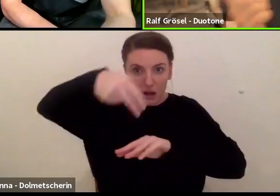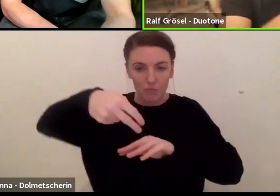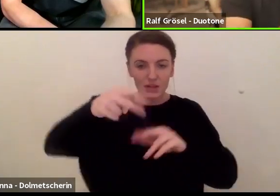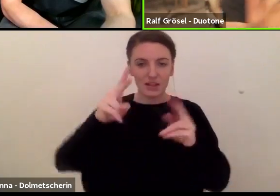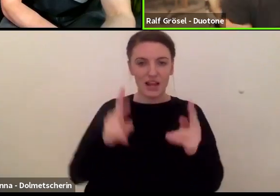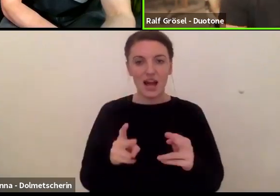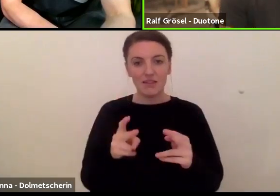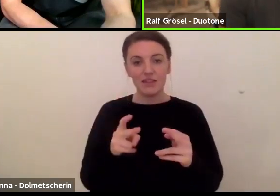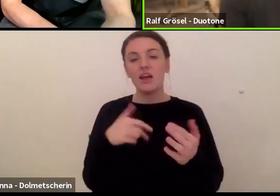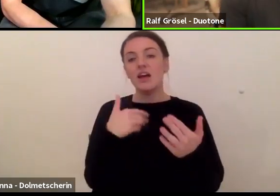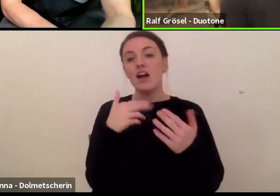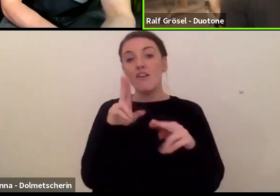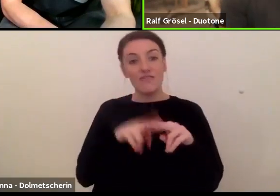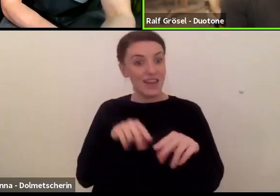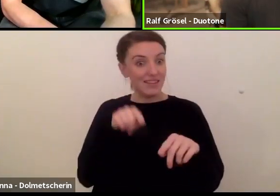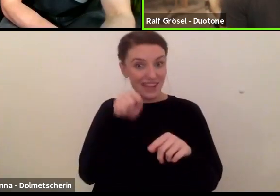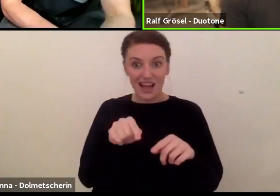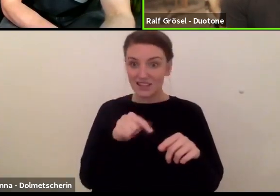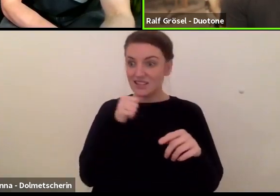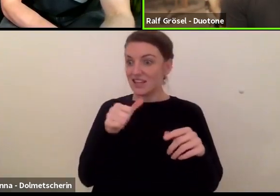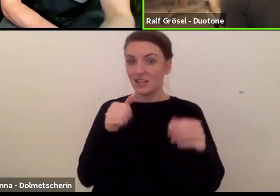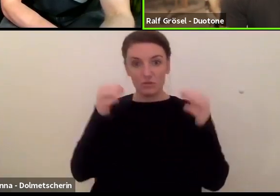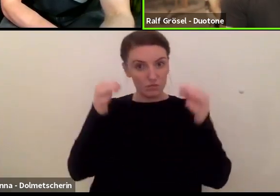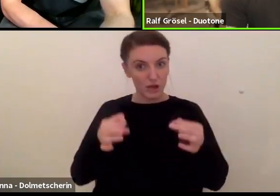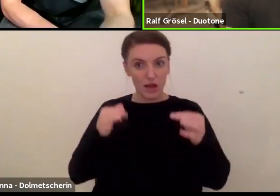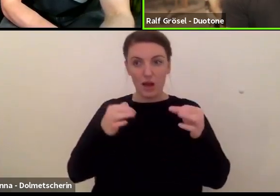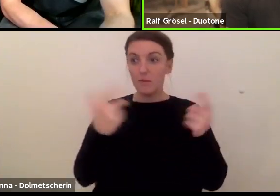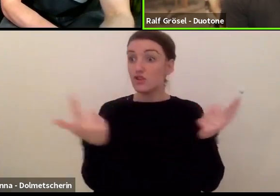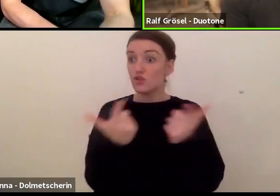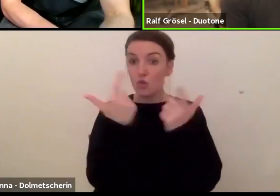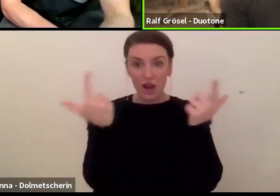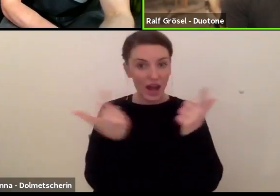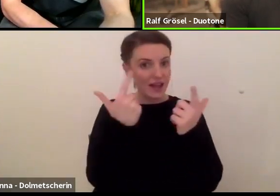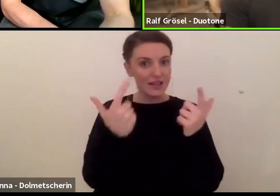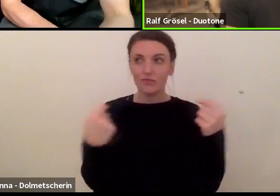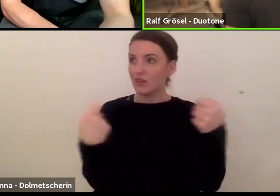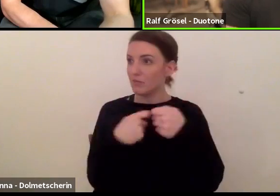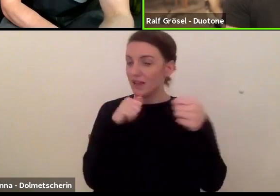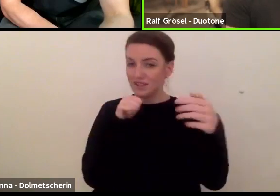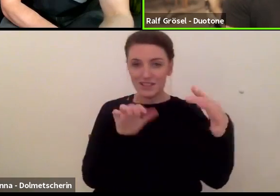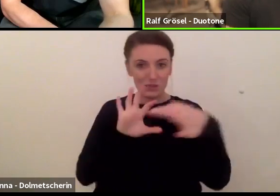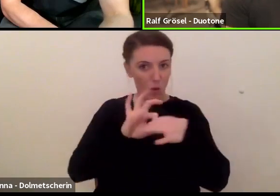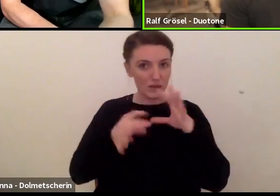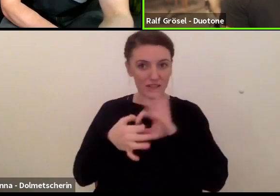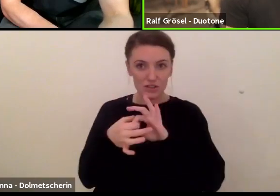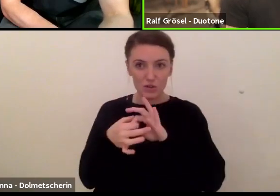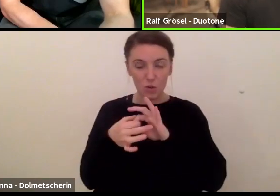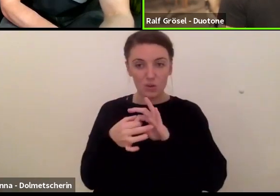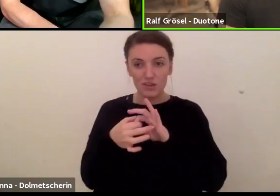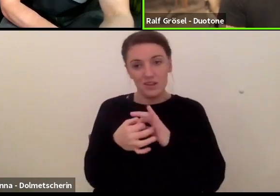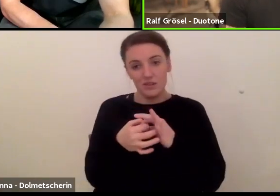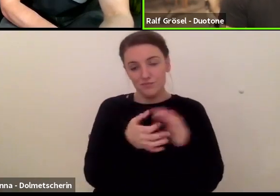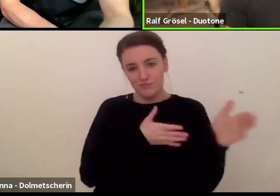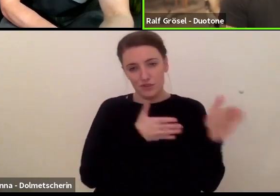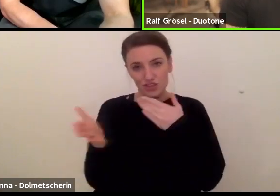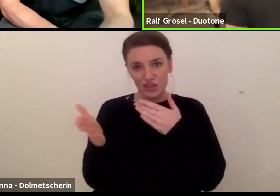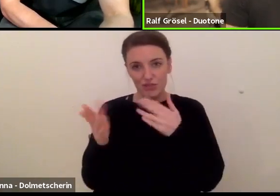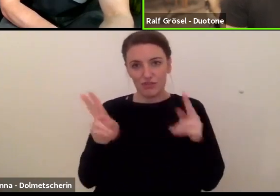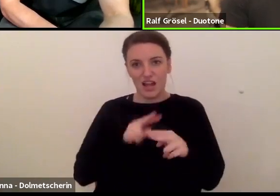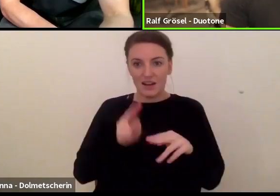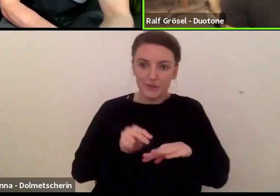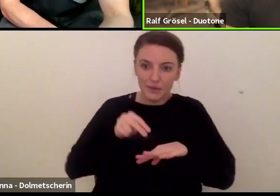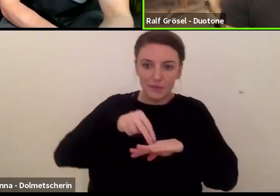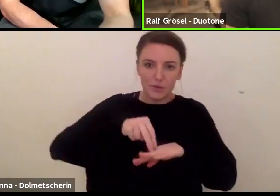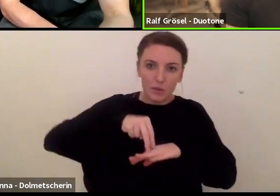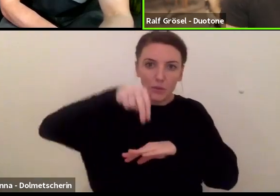genommen nur noch über die Geschwindigkeit quasi kinetische Energie abrufen und das sind alles Sachen, die in Summe eine